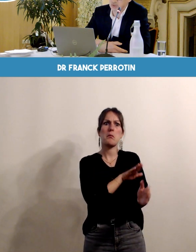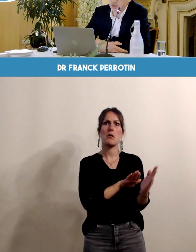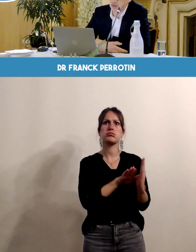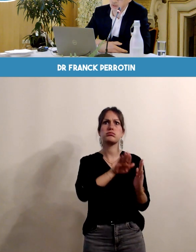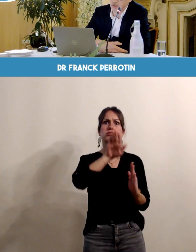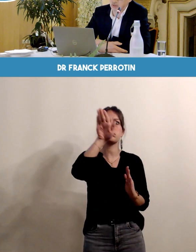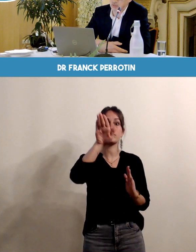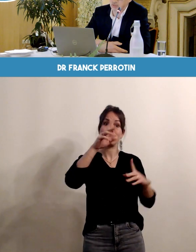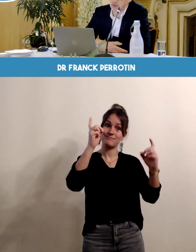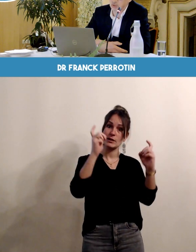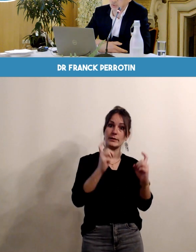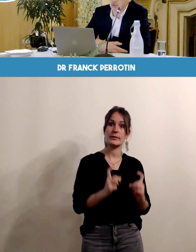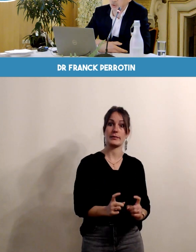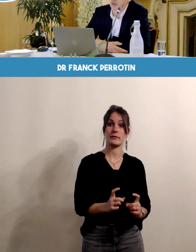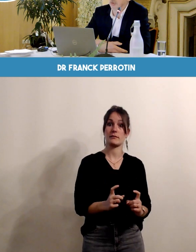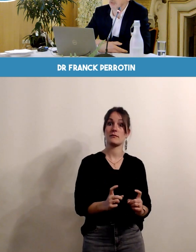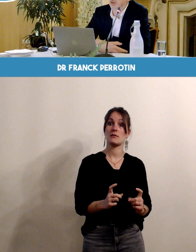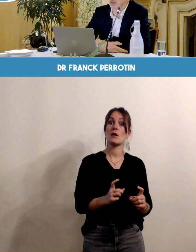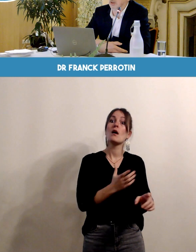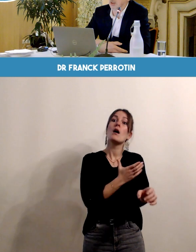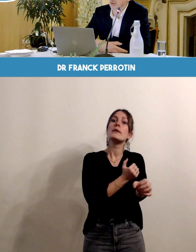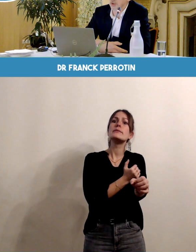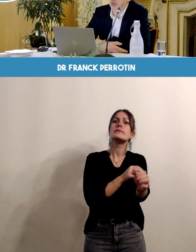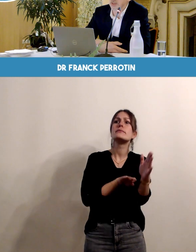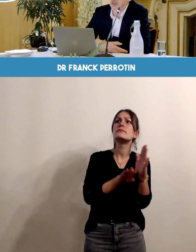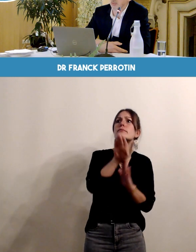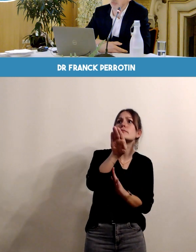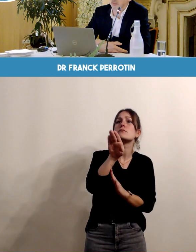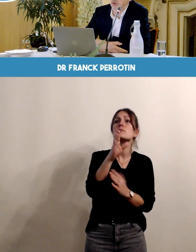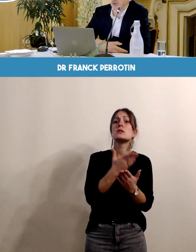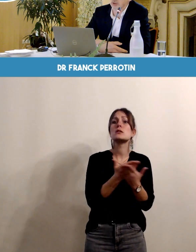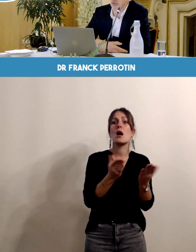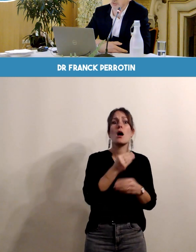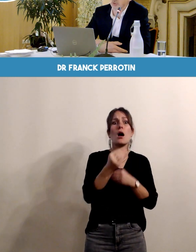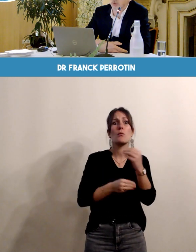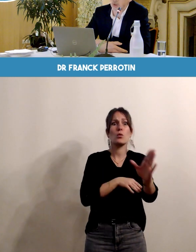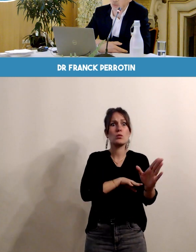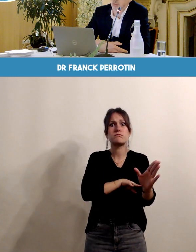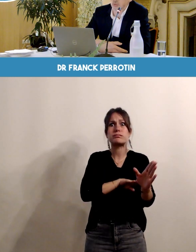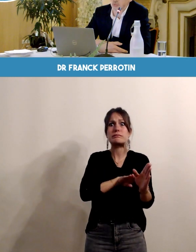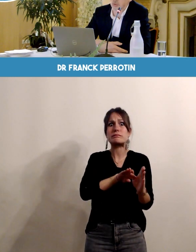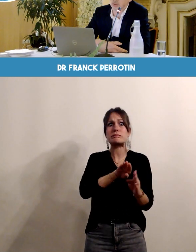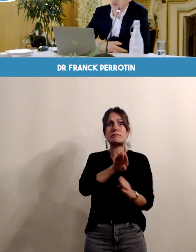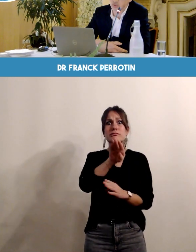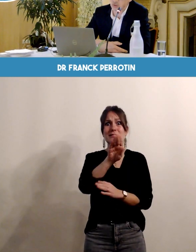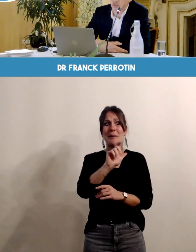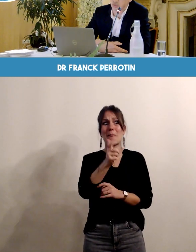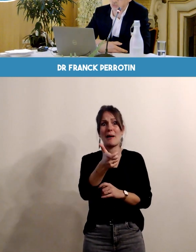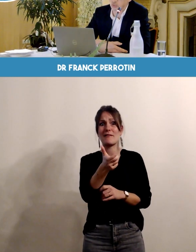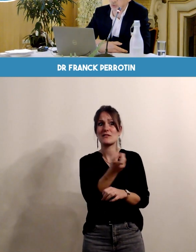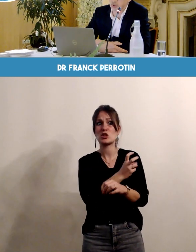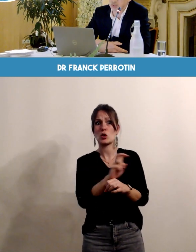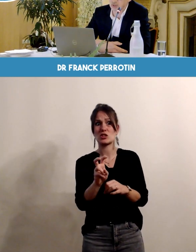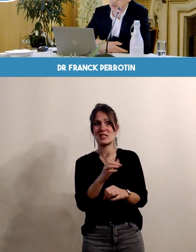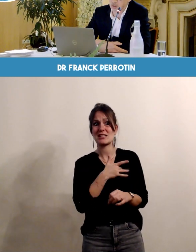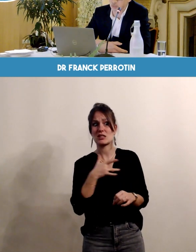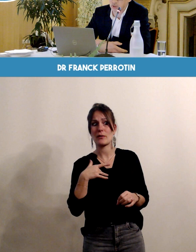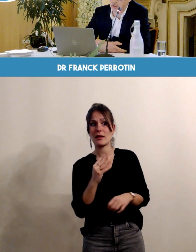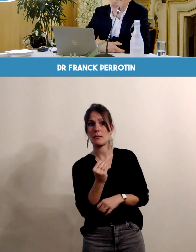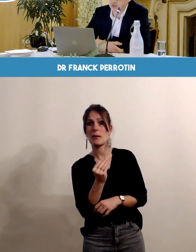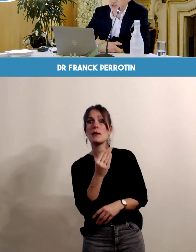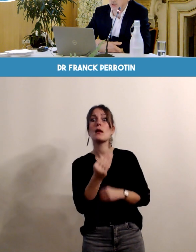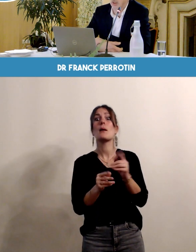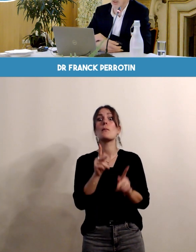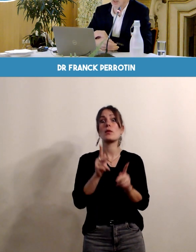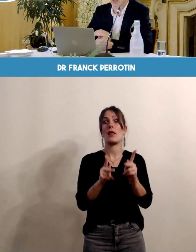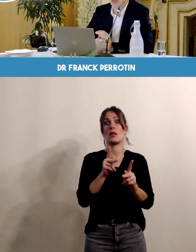également que ça soit une hypertension artérielle je dirais simple ou une hypertension qui met en jeu la santé du futur bébé c'est-à-dire la